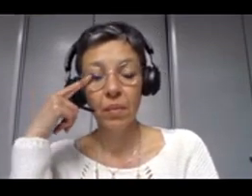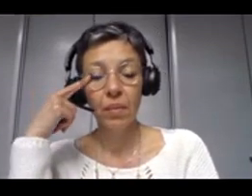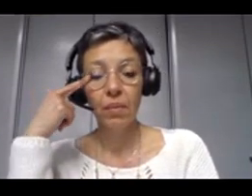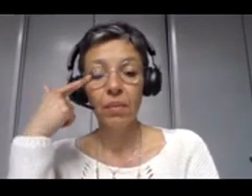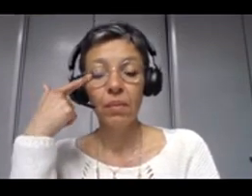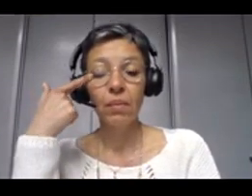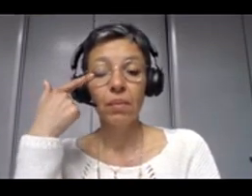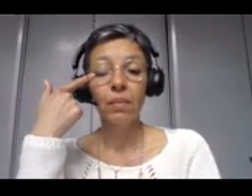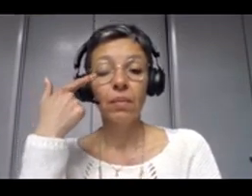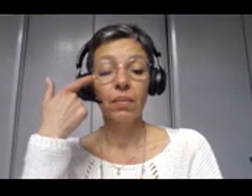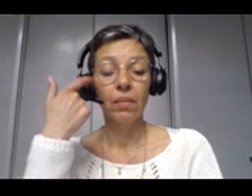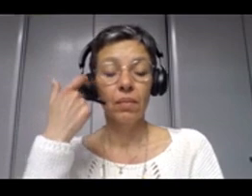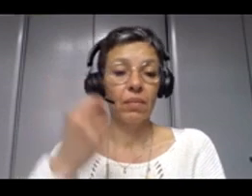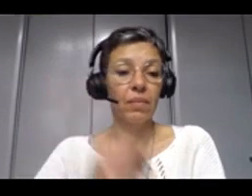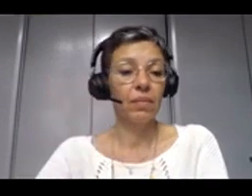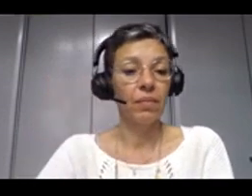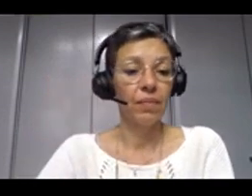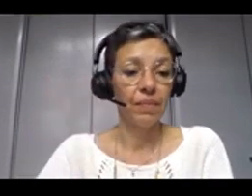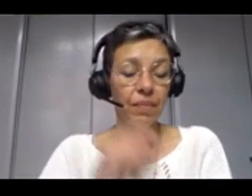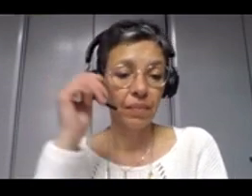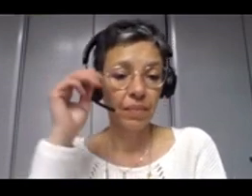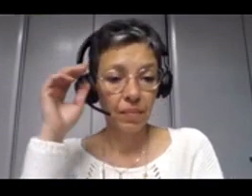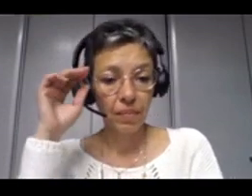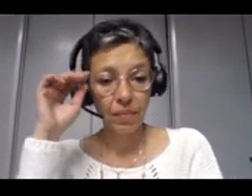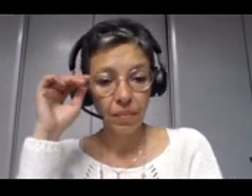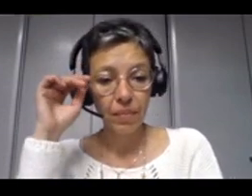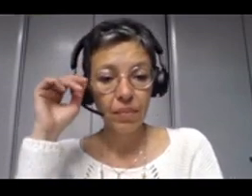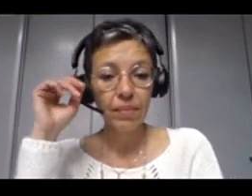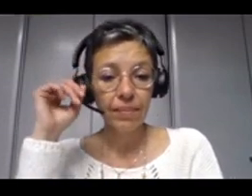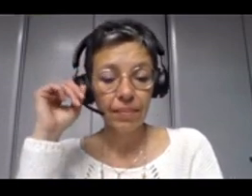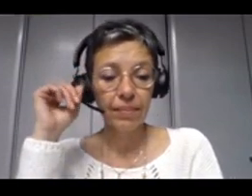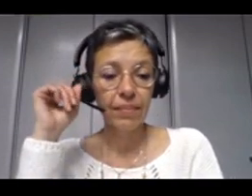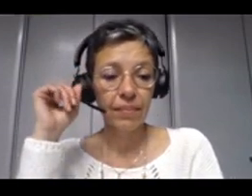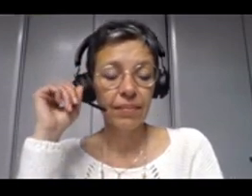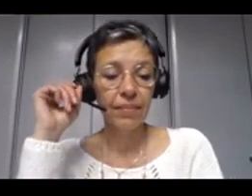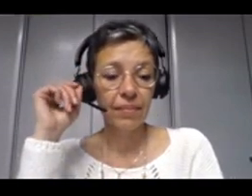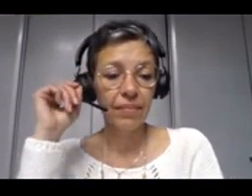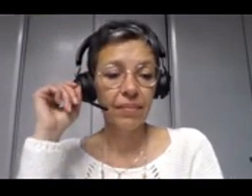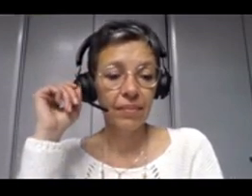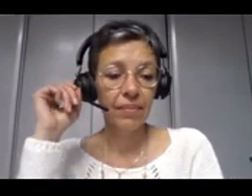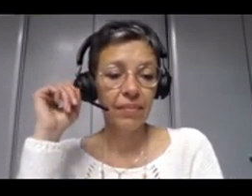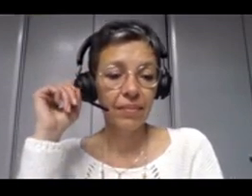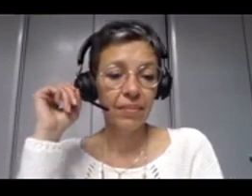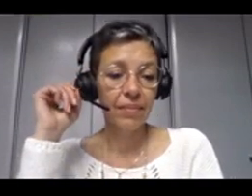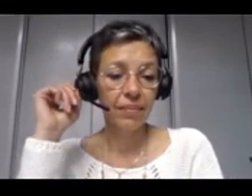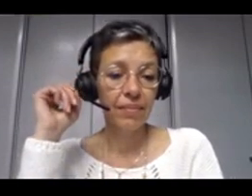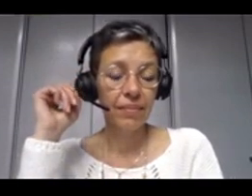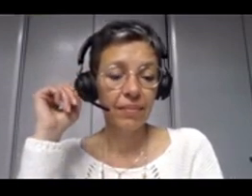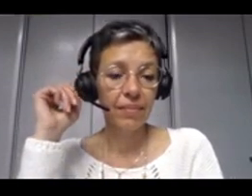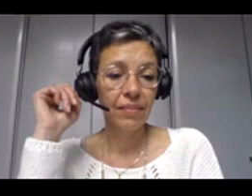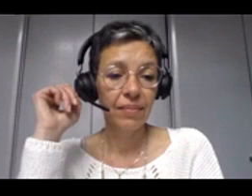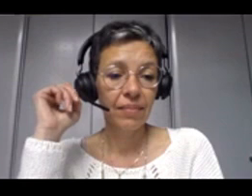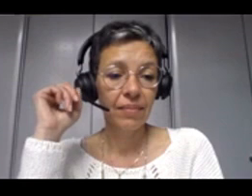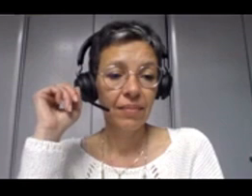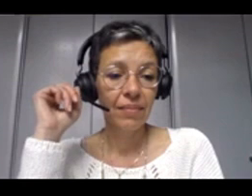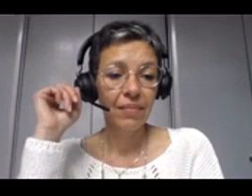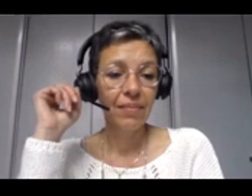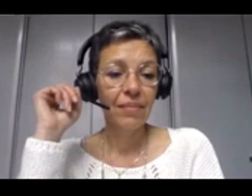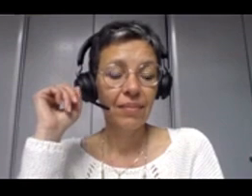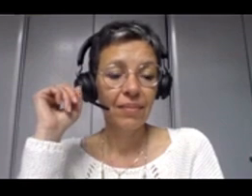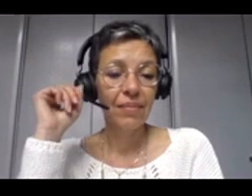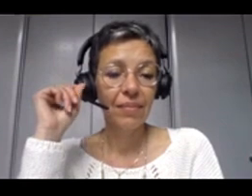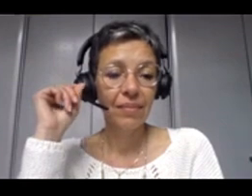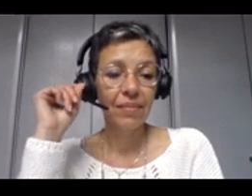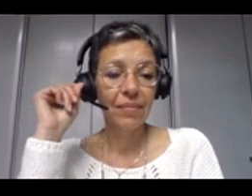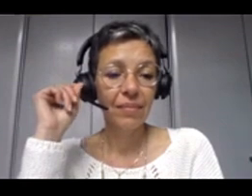désignante. Au moment, elle réfléchit à ce qu'elle veut et son appel d'offre, c'est-à-dire les petits, quand vous voyez 5-1-1, faut lire